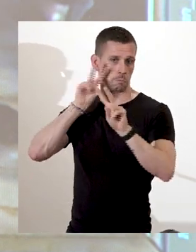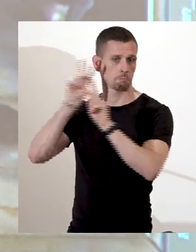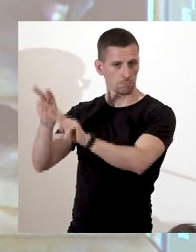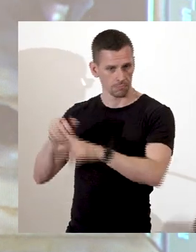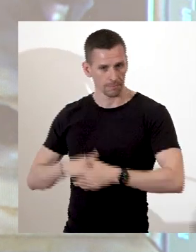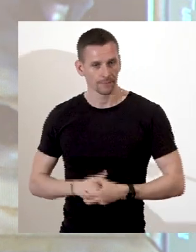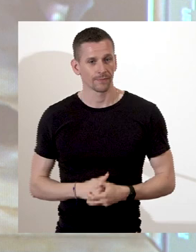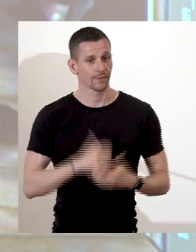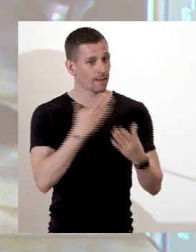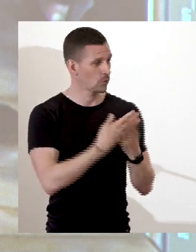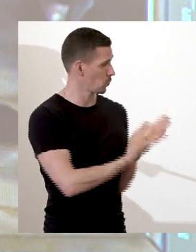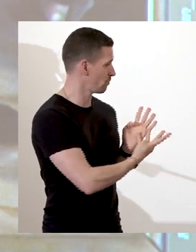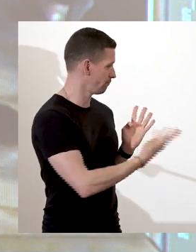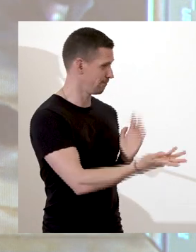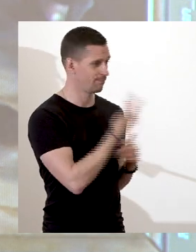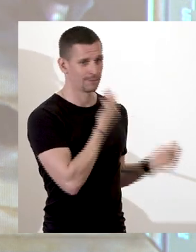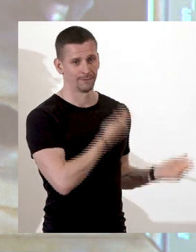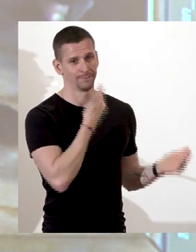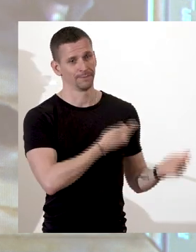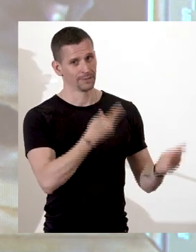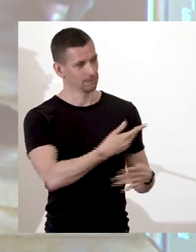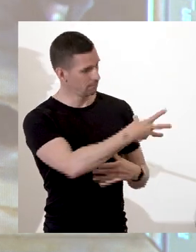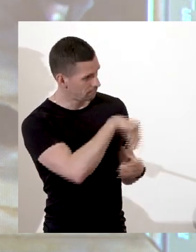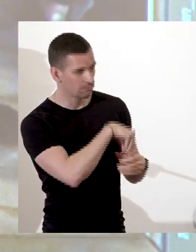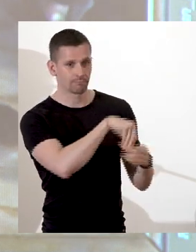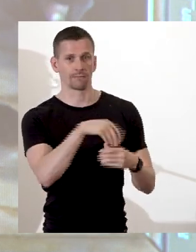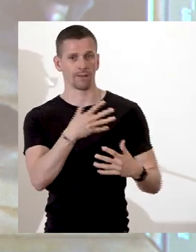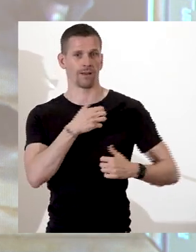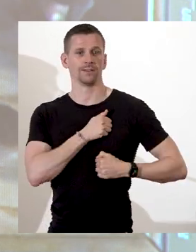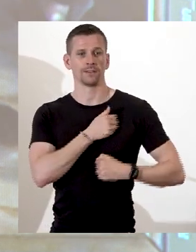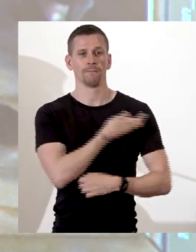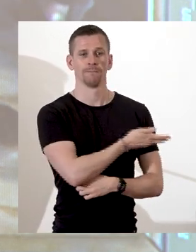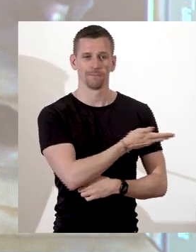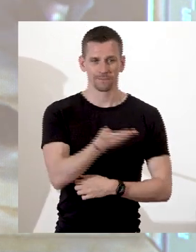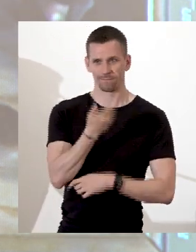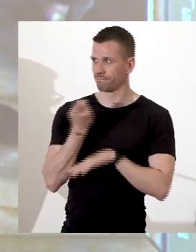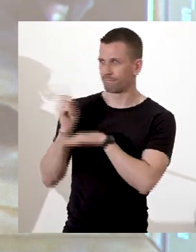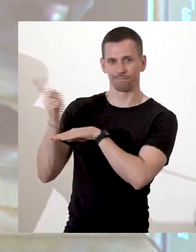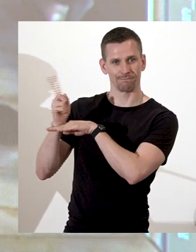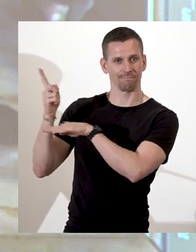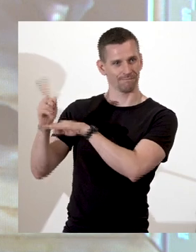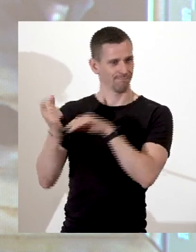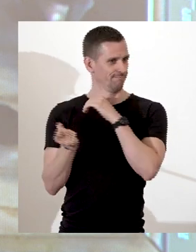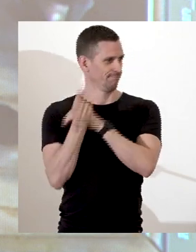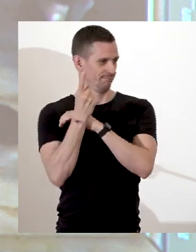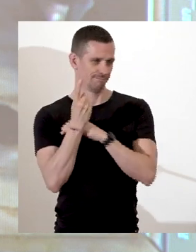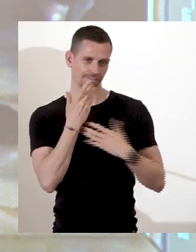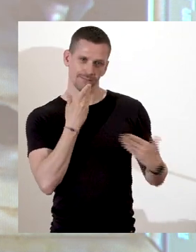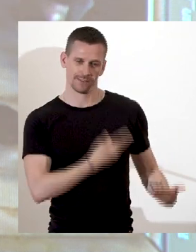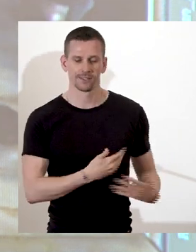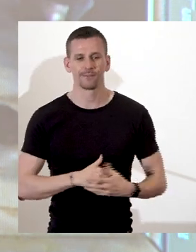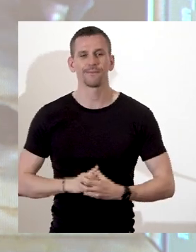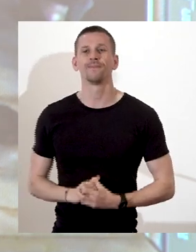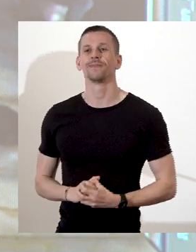et qui ont accepté de participer et de jouer le jeu, d'un format peu classique. Enfin, je remercie